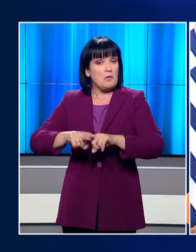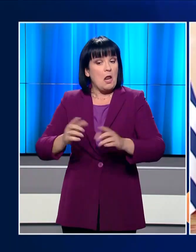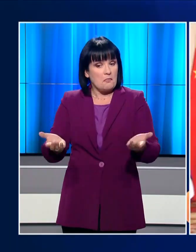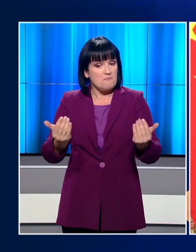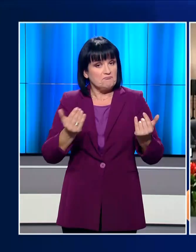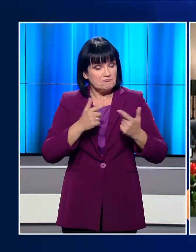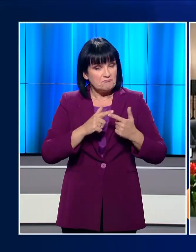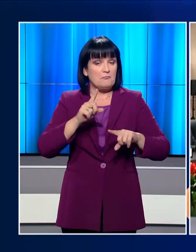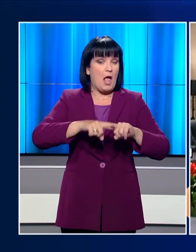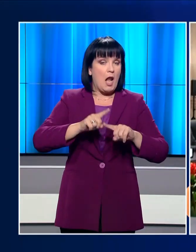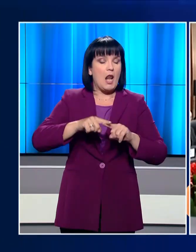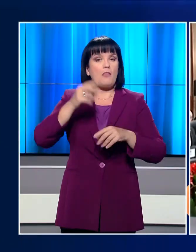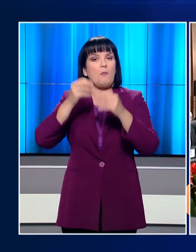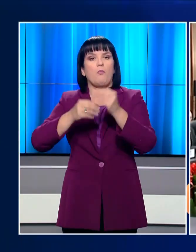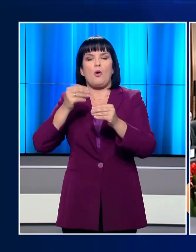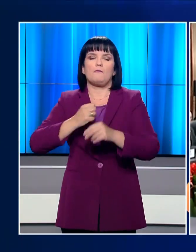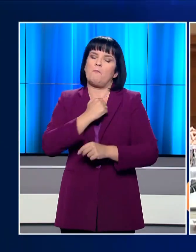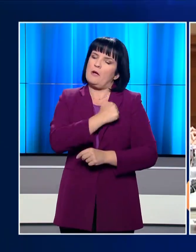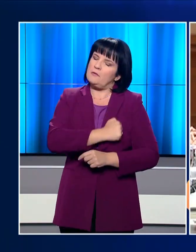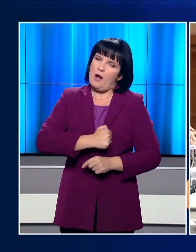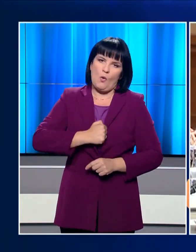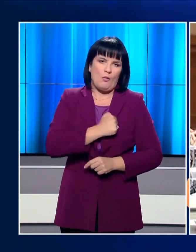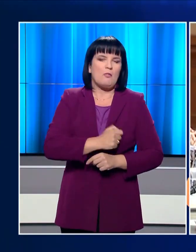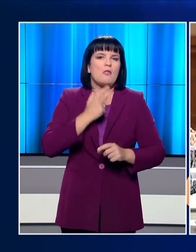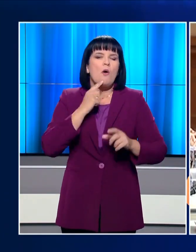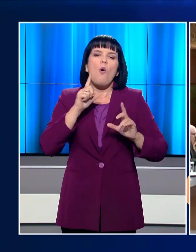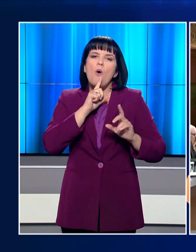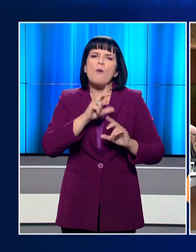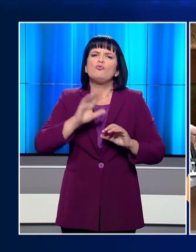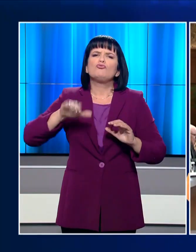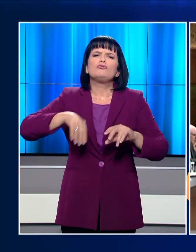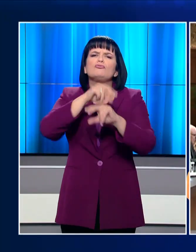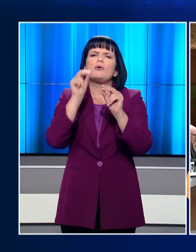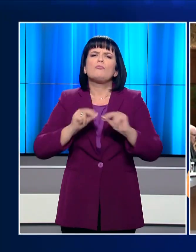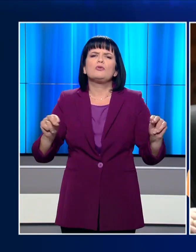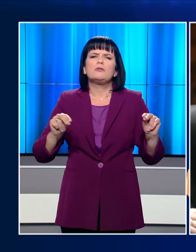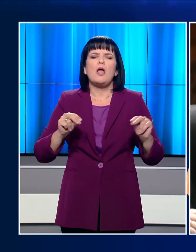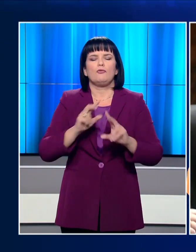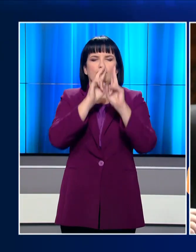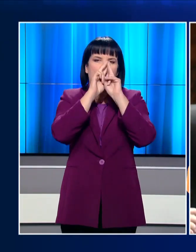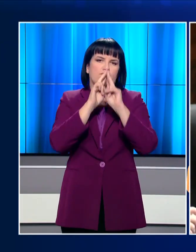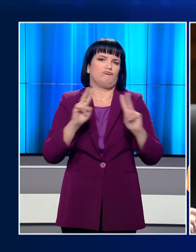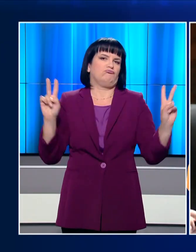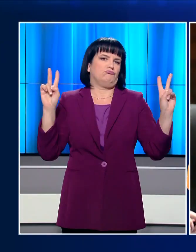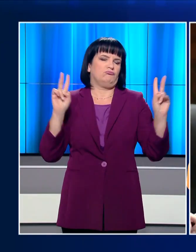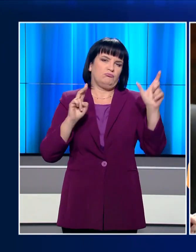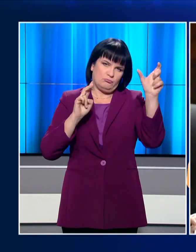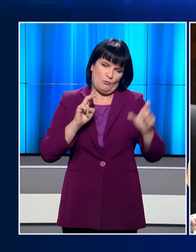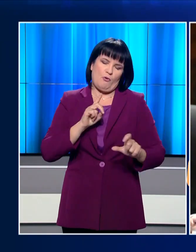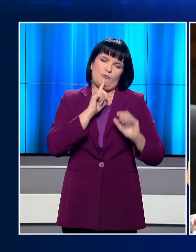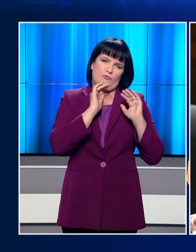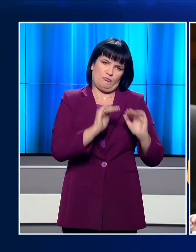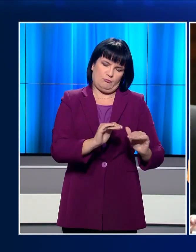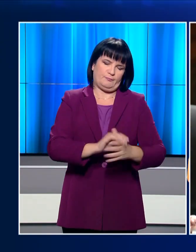Για την Ελλάδα η κρίση ήταν μια τραγωδία αλλά όπως σε κάθε τραγωδία στο τέλος έρχεται η κάθαρση είπε χαρακτηριστικά ο